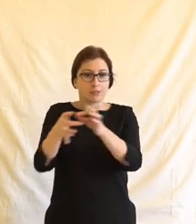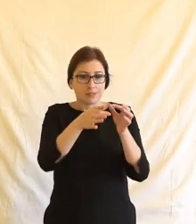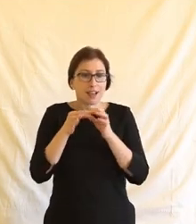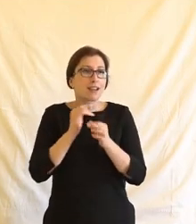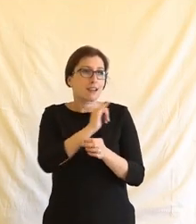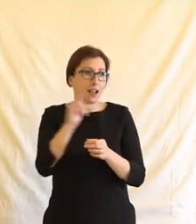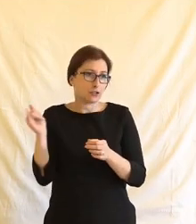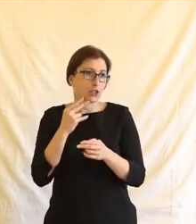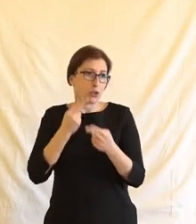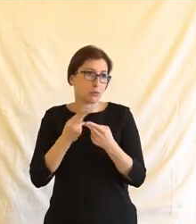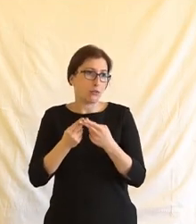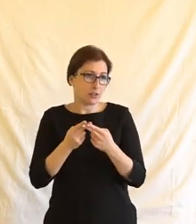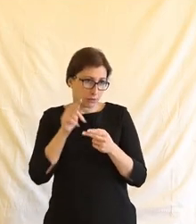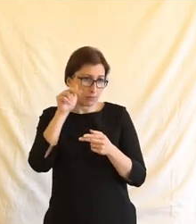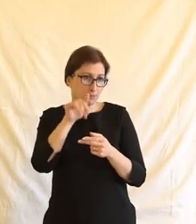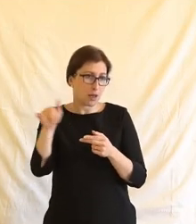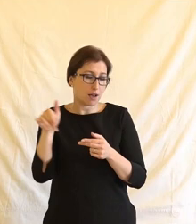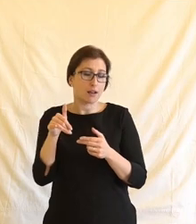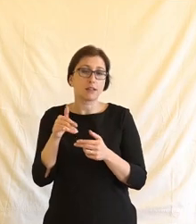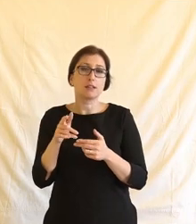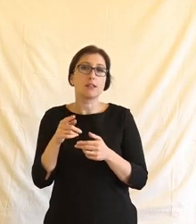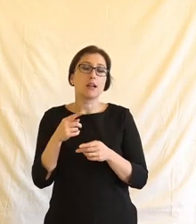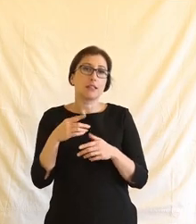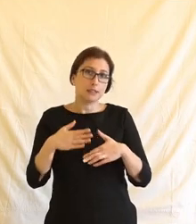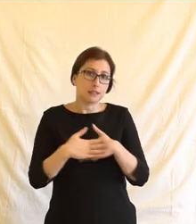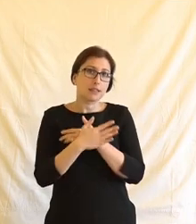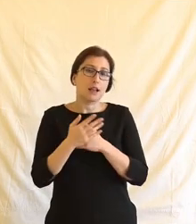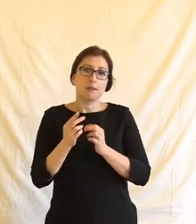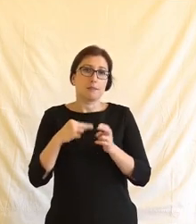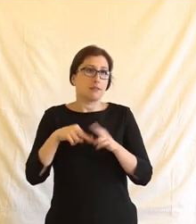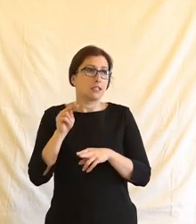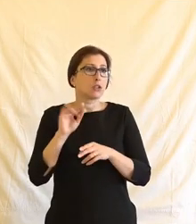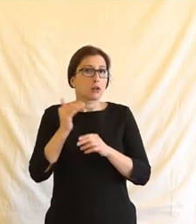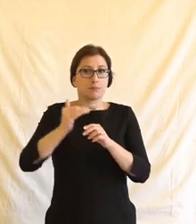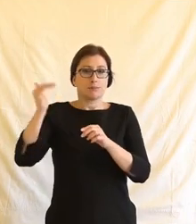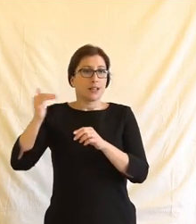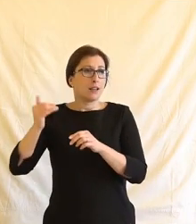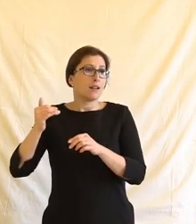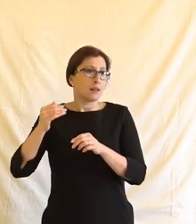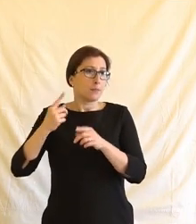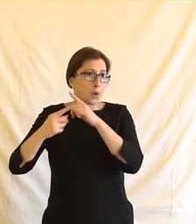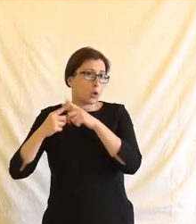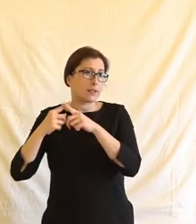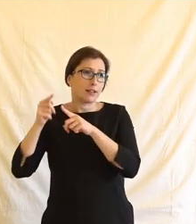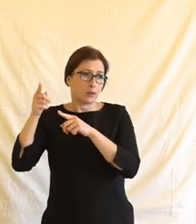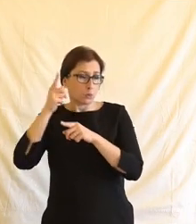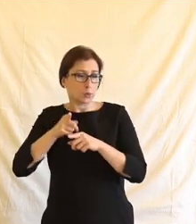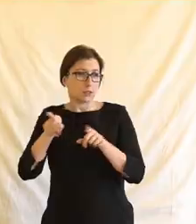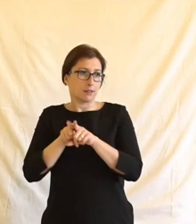odpovědnosti a velký díl teda vidím ze strany prostě zejména těch představitelů veřejné moci a politiků.